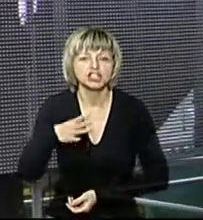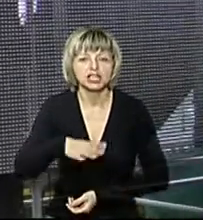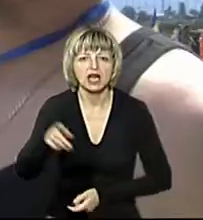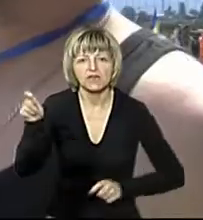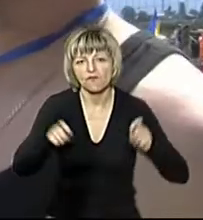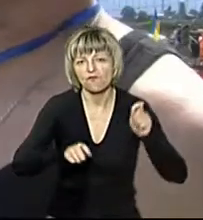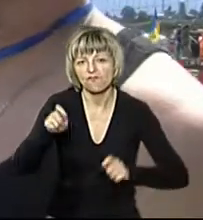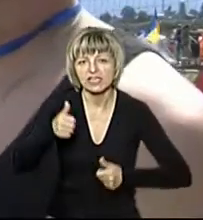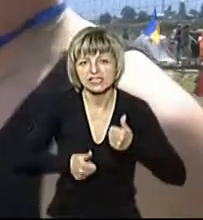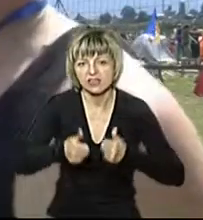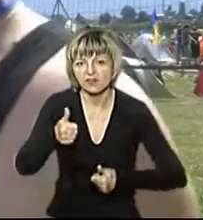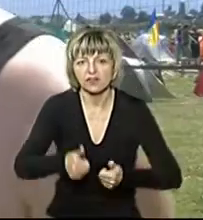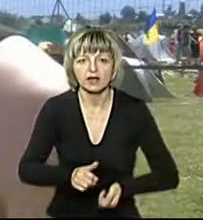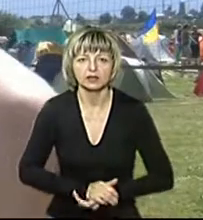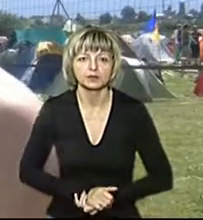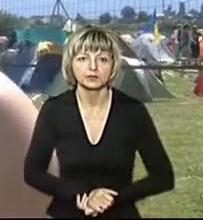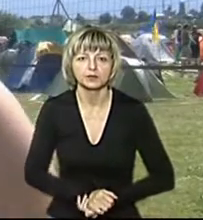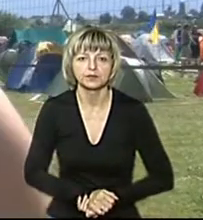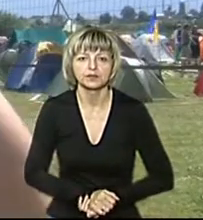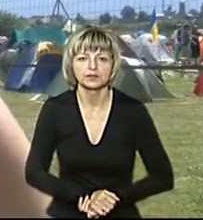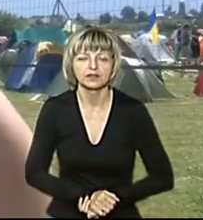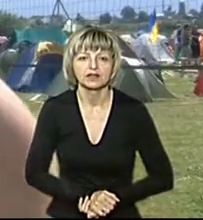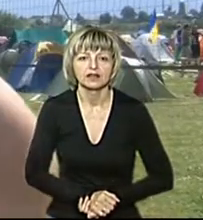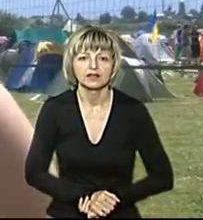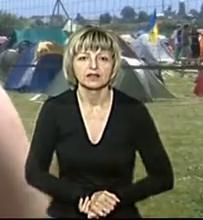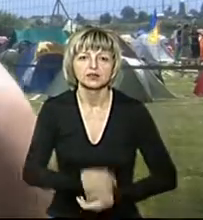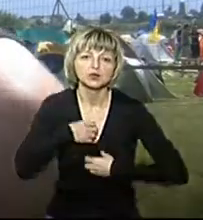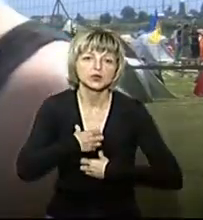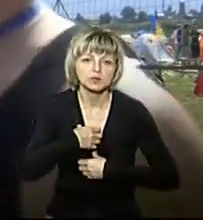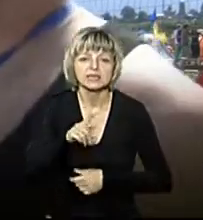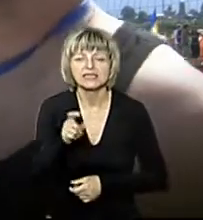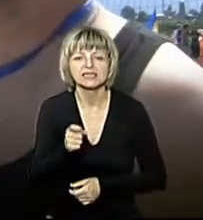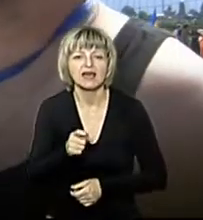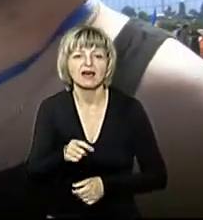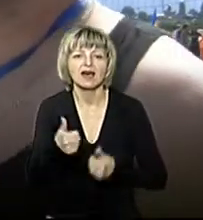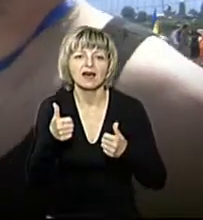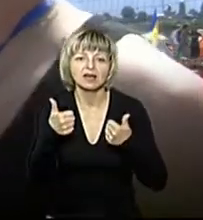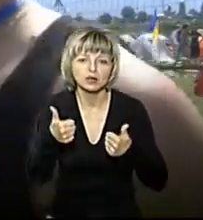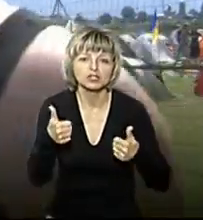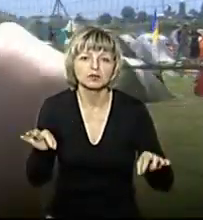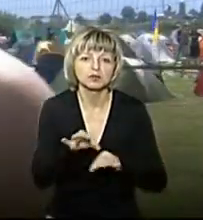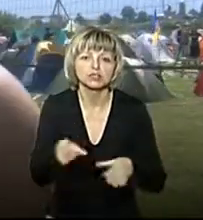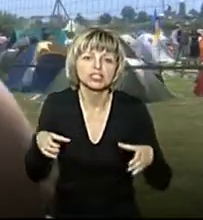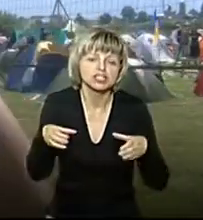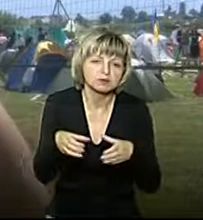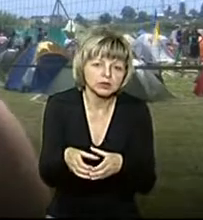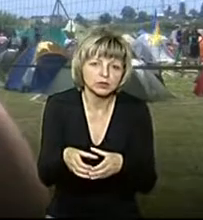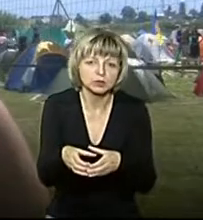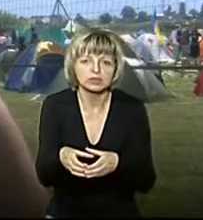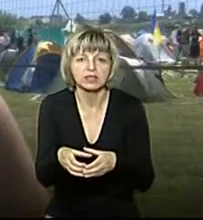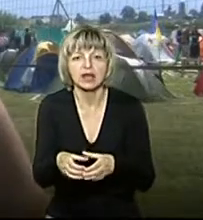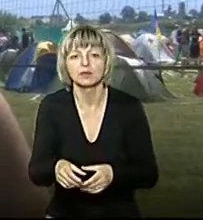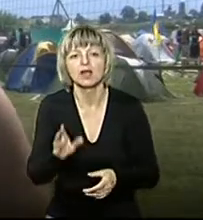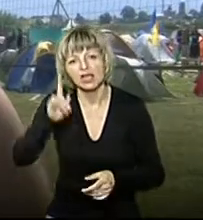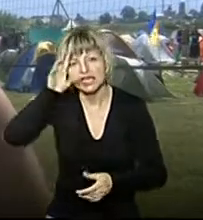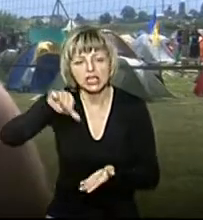фестивалю. Збудувалися за класними гуртами, за футкорту у нас такий суперовий останні роки. Зірки